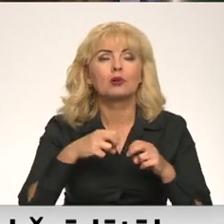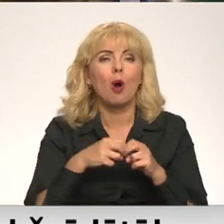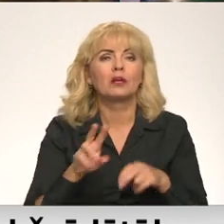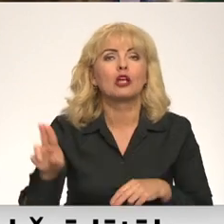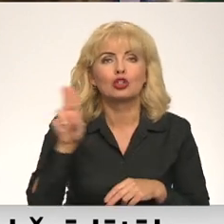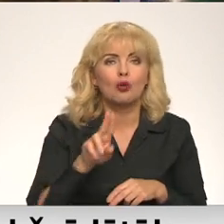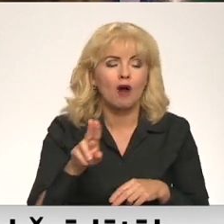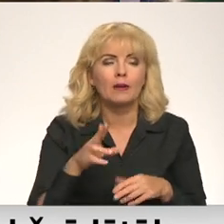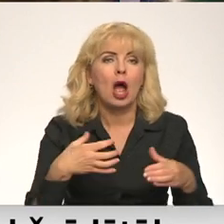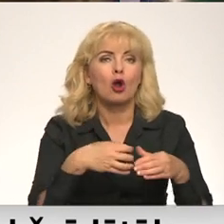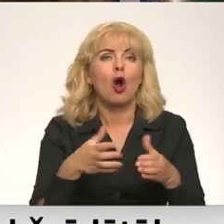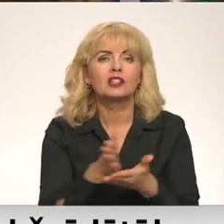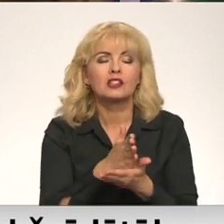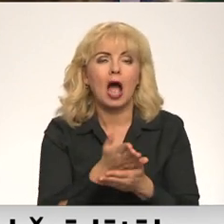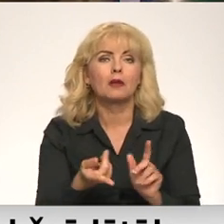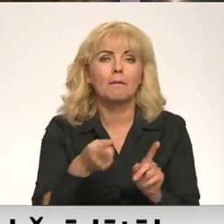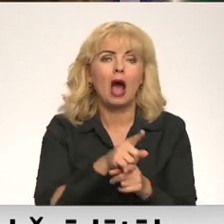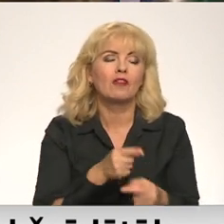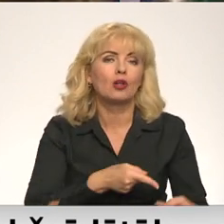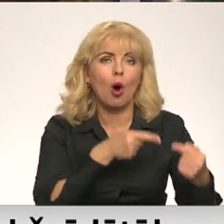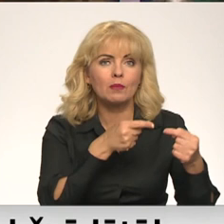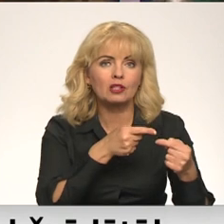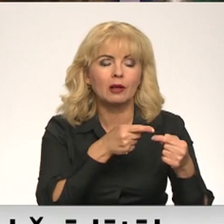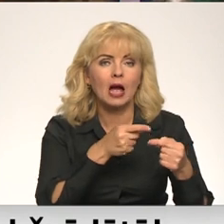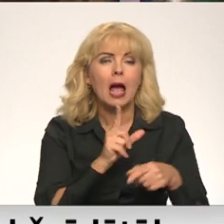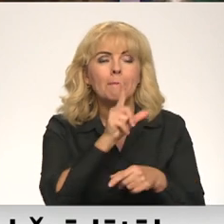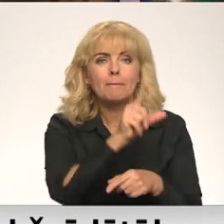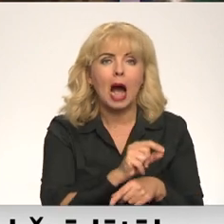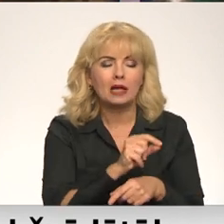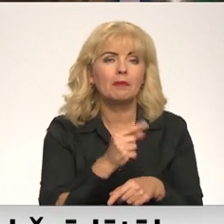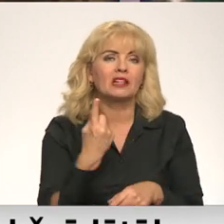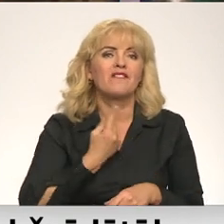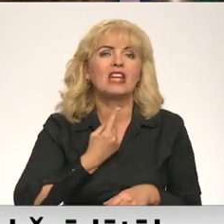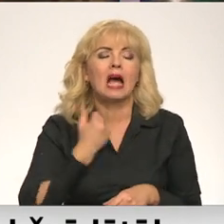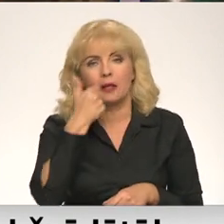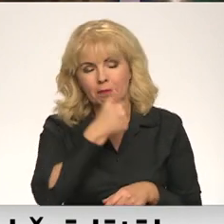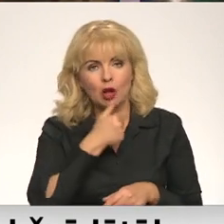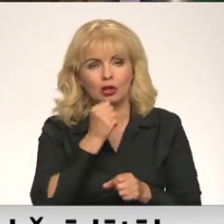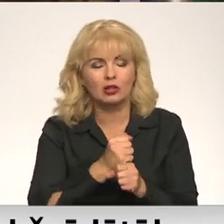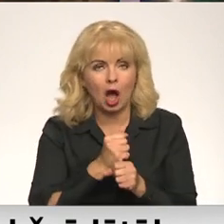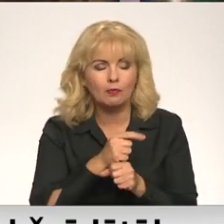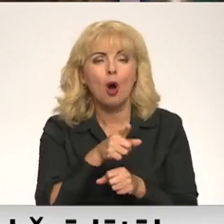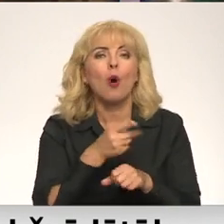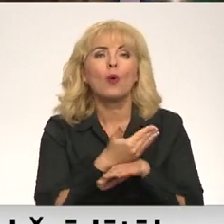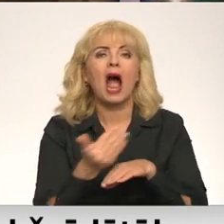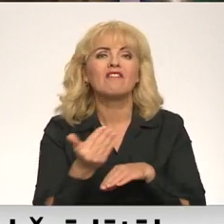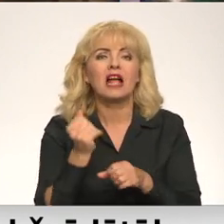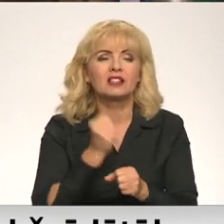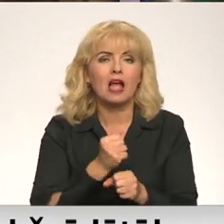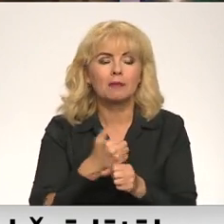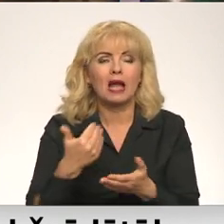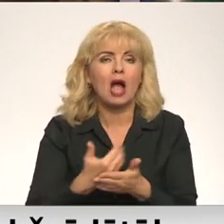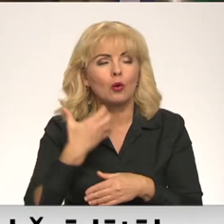daļa no koalīcijas kļuva par opozīciju, Caunam pārmetot vienpersonīgu darbu stilu un gūzmu iekvēt darbu. Jaunā domas